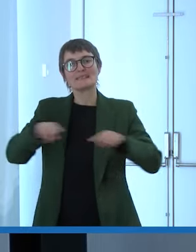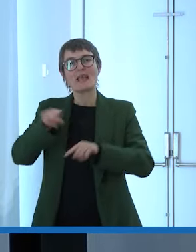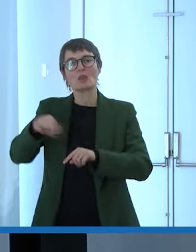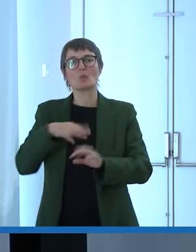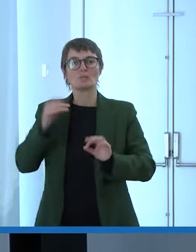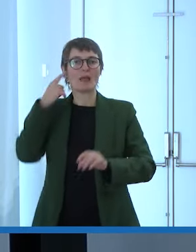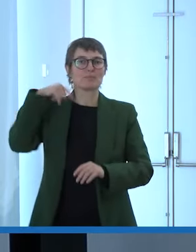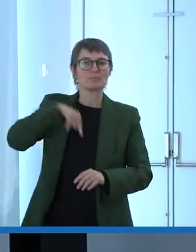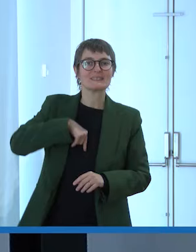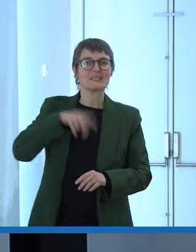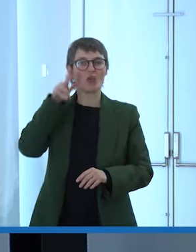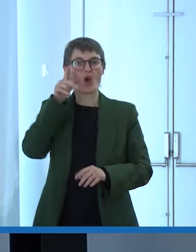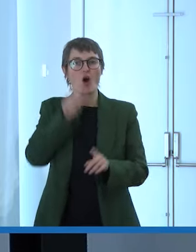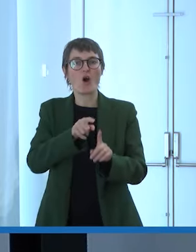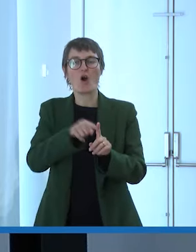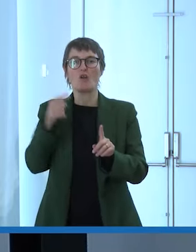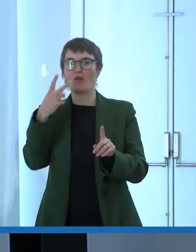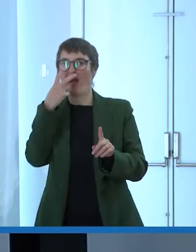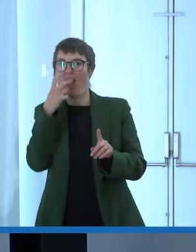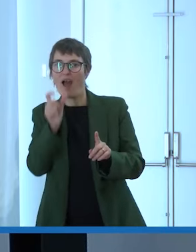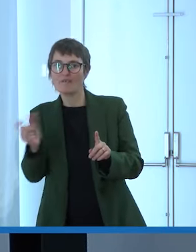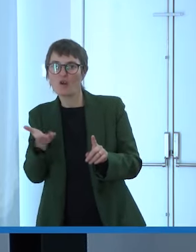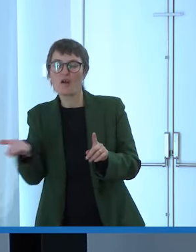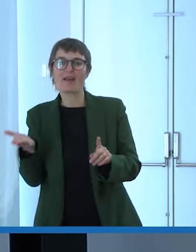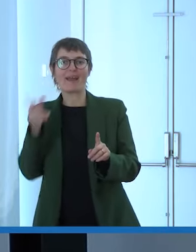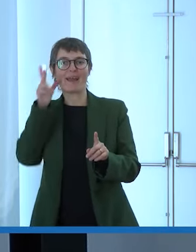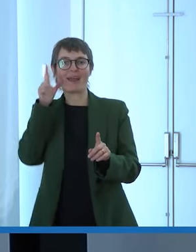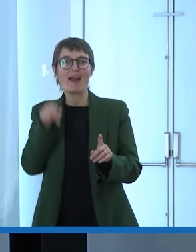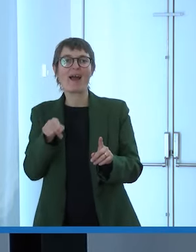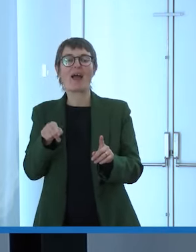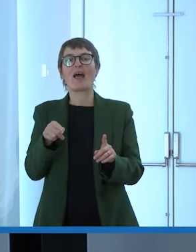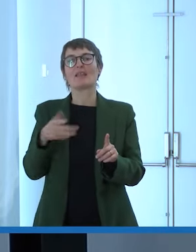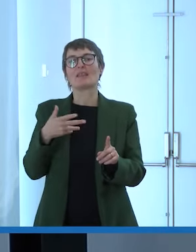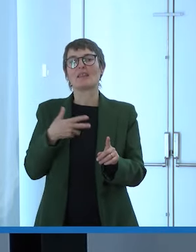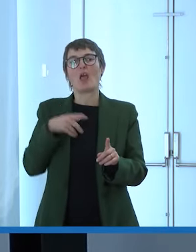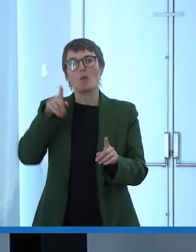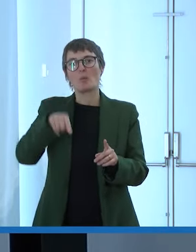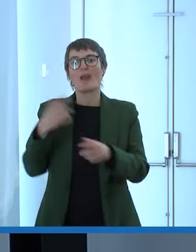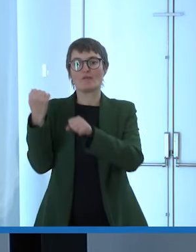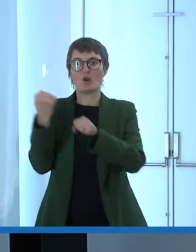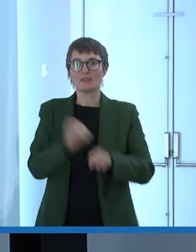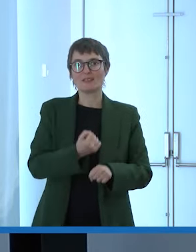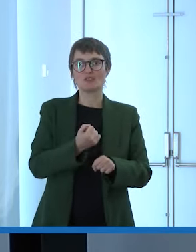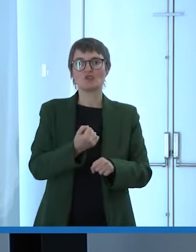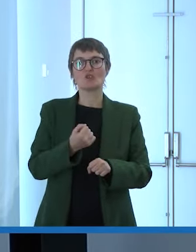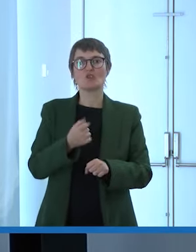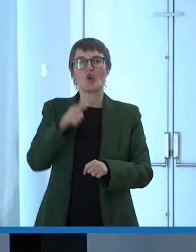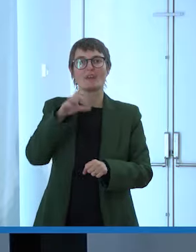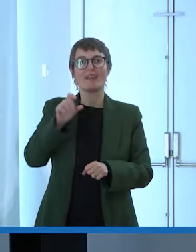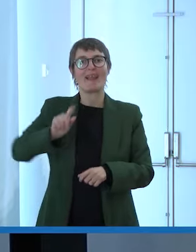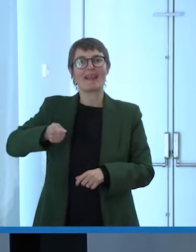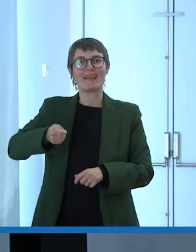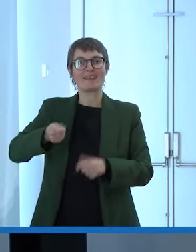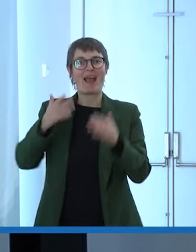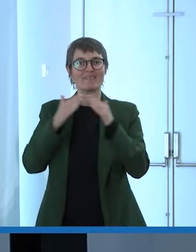la fondazione Chiavi di Casa che lavora per il dopo di noi spero di essere